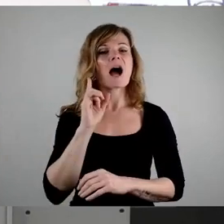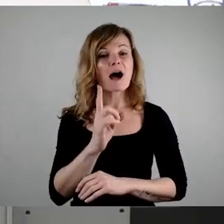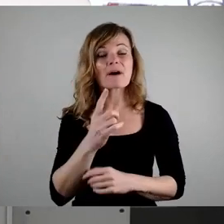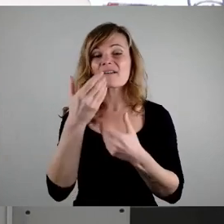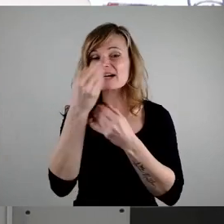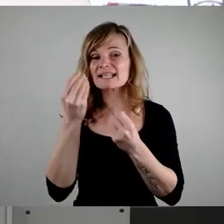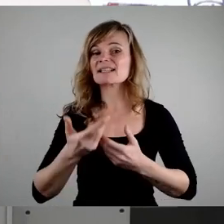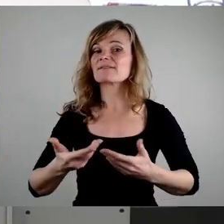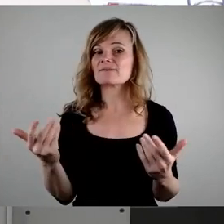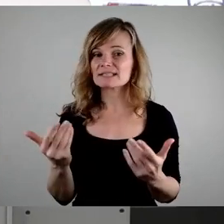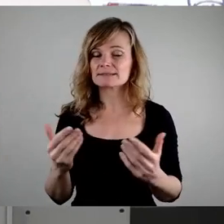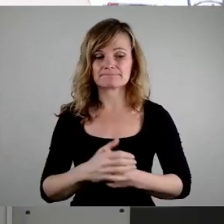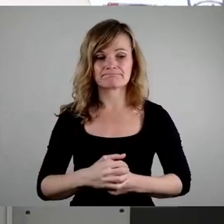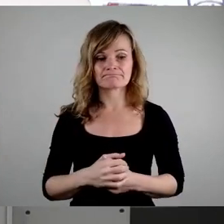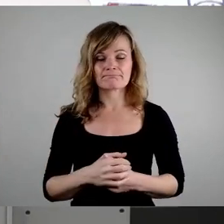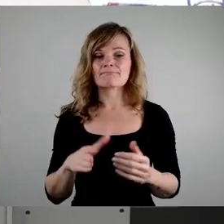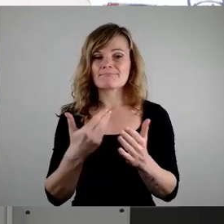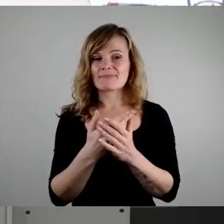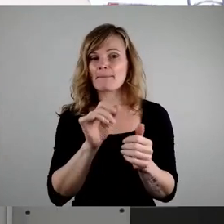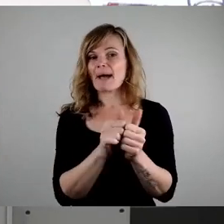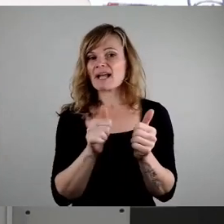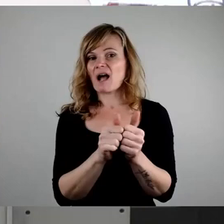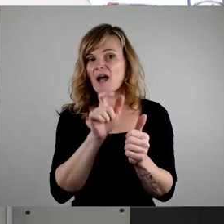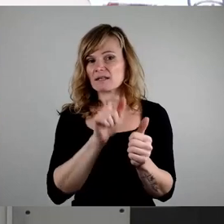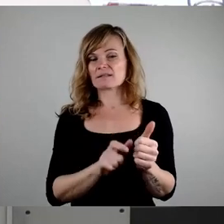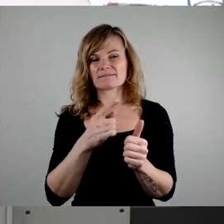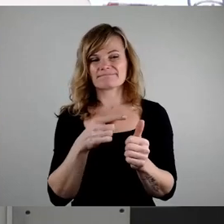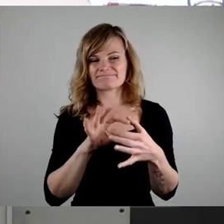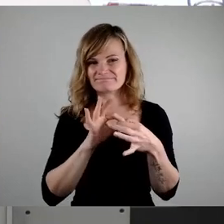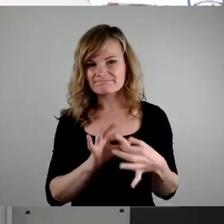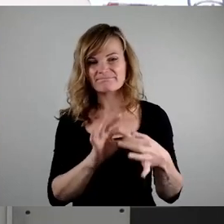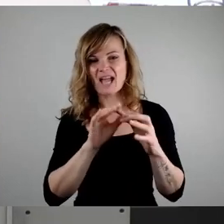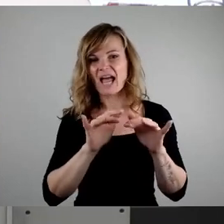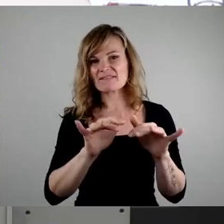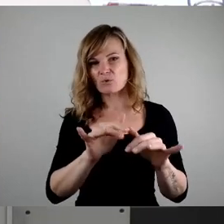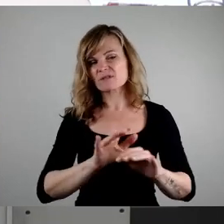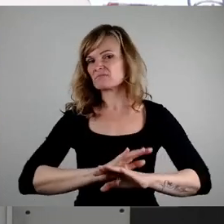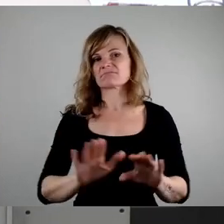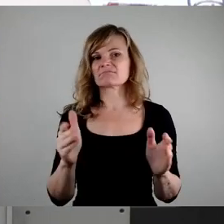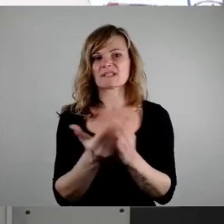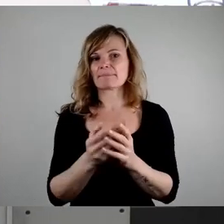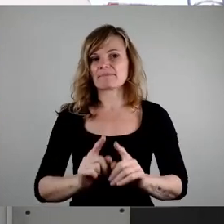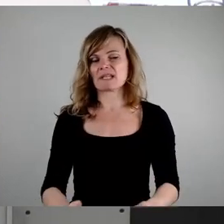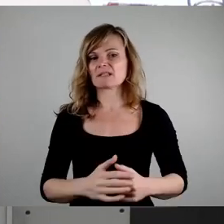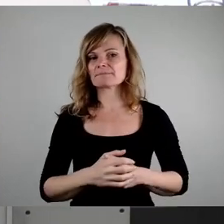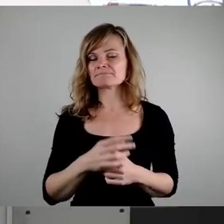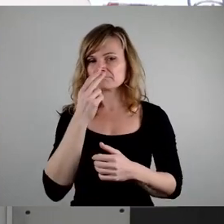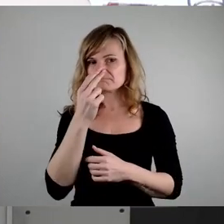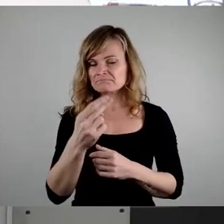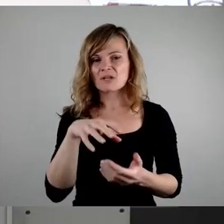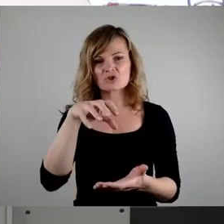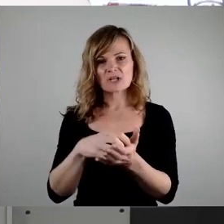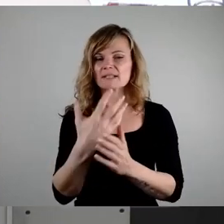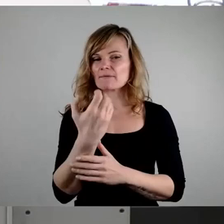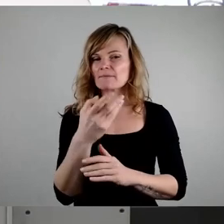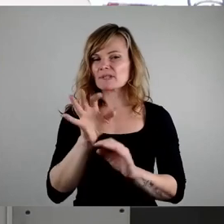dass der Effekt dieser Beiräte nicht wirklich da ist. Weil letztlich gesehen in einer Stadt, in der nicht mal 50 Prozent die Leute zur